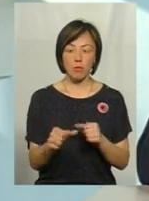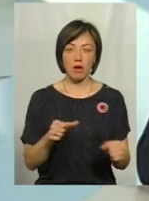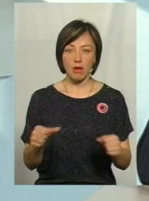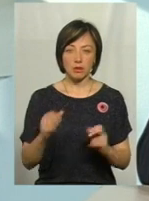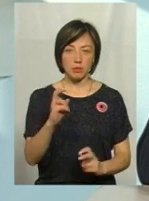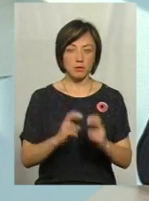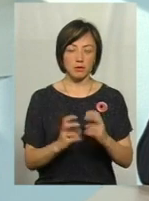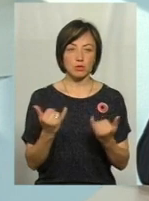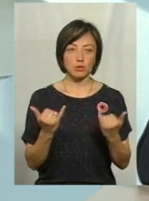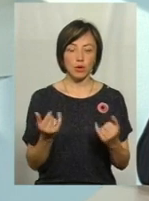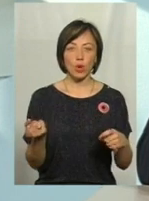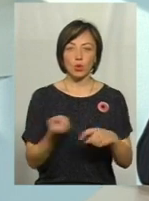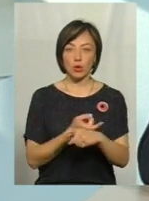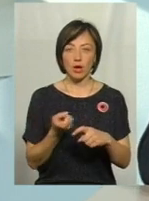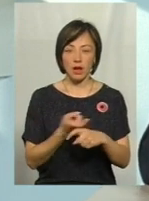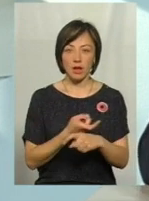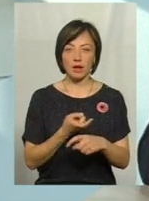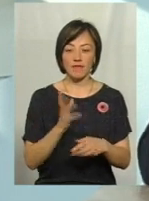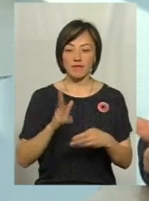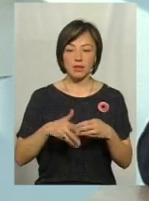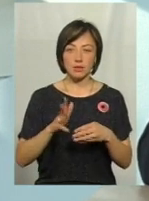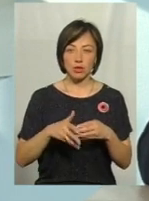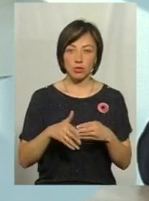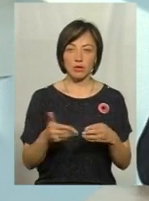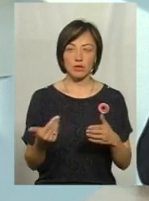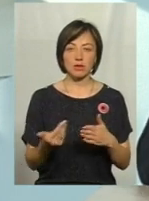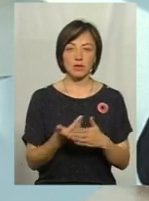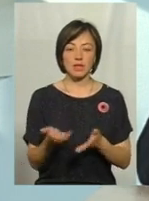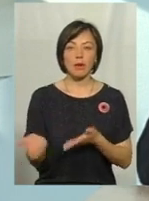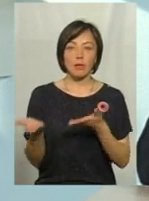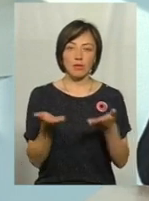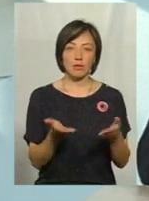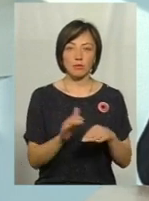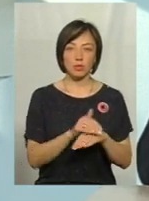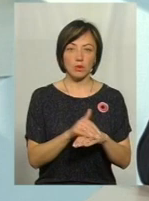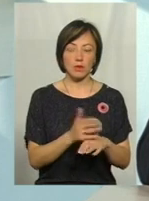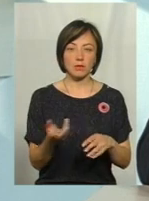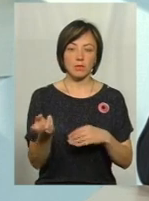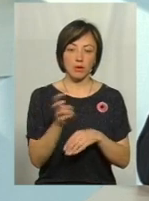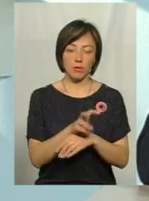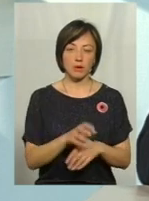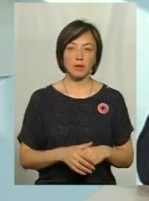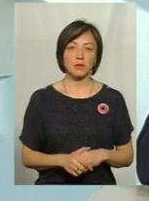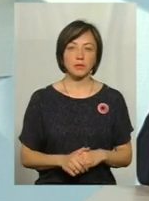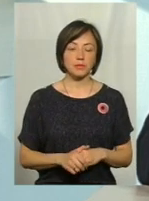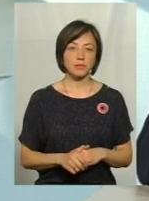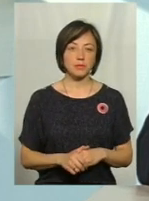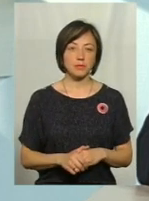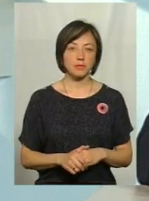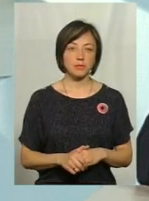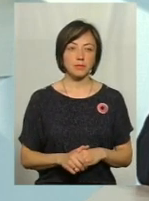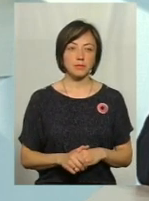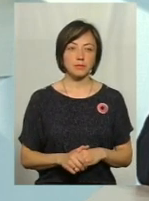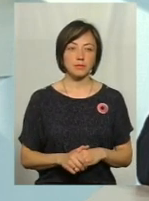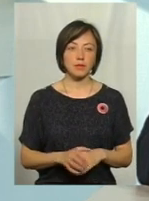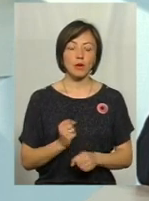підприємство сьогодні, і токарі, і фрезерочі. Користуючись нагодою, запрошуємо до нас, будь ласка, приходьте. Робота